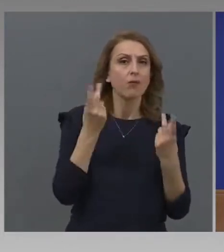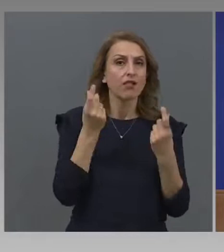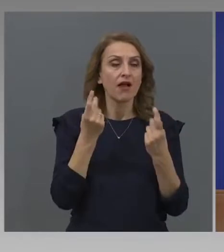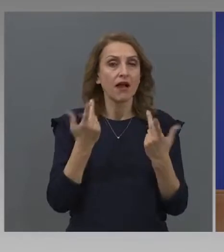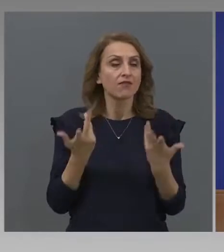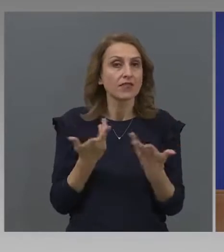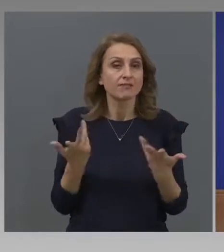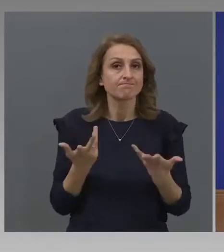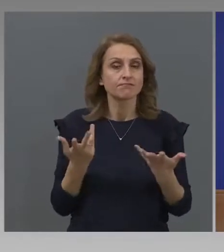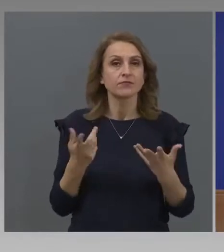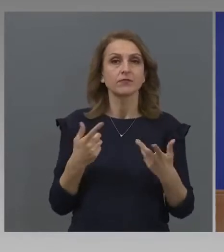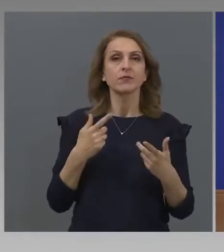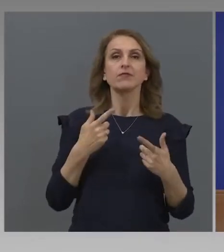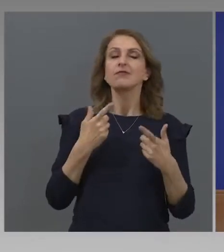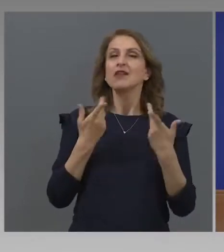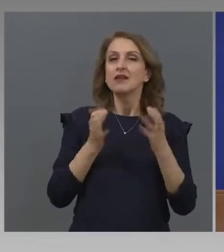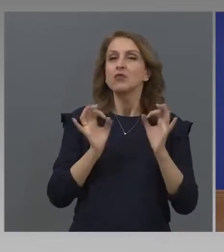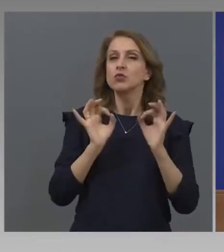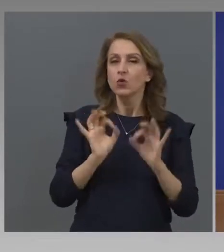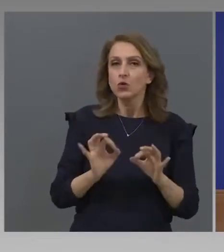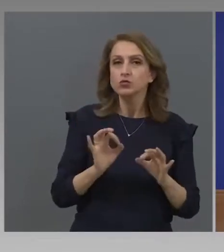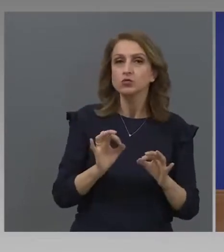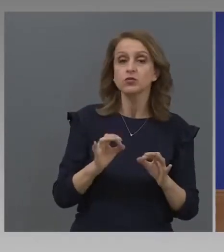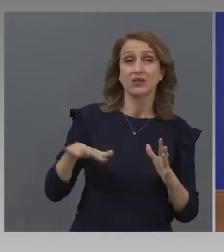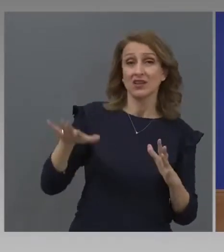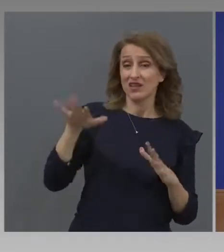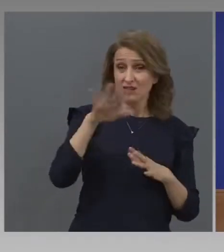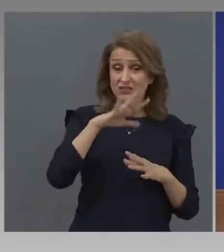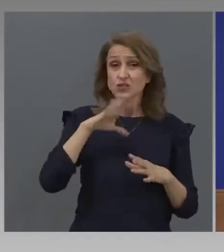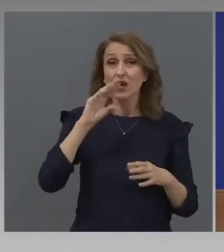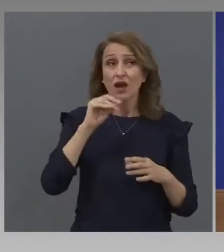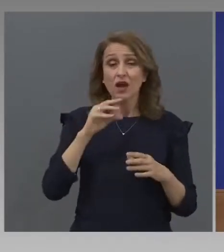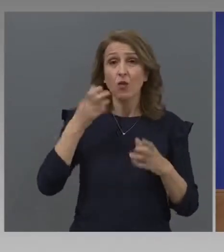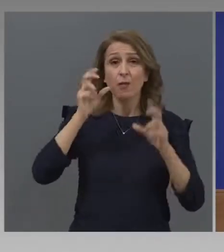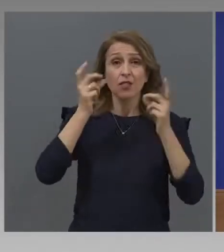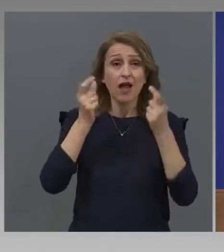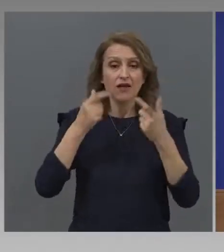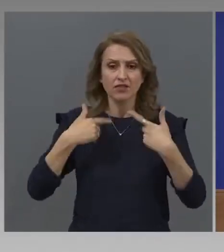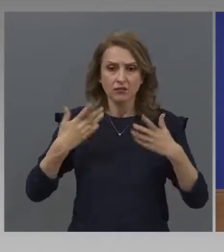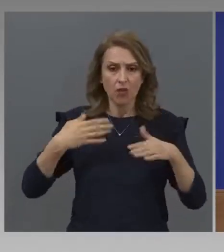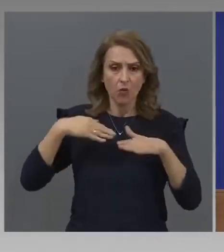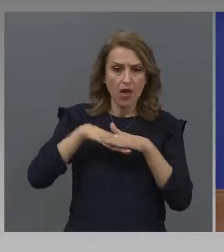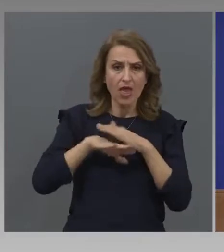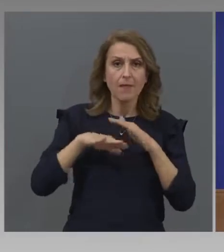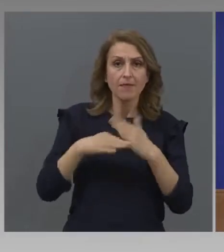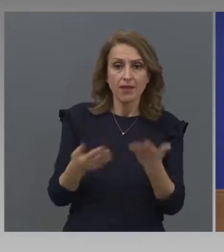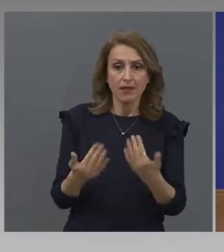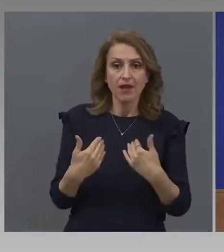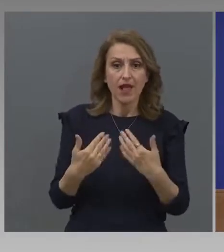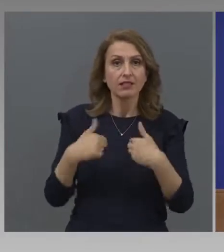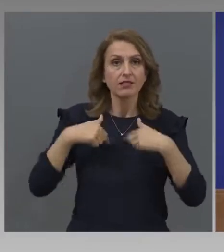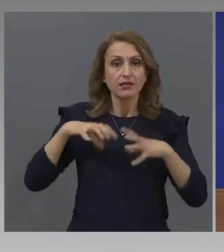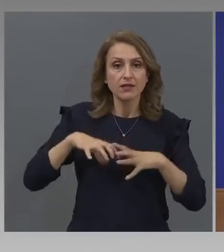за да обясна на български язик. Напълнени сми гранти, а на никъде не могат да ходат.